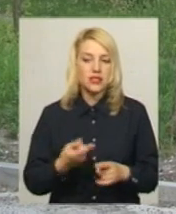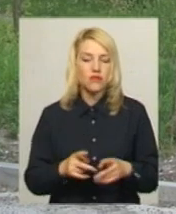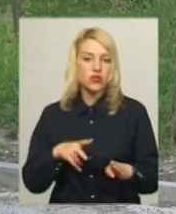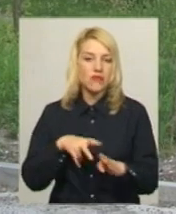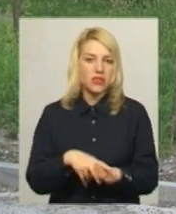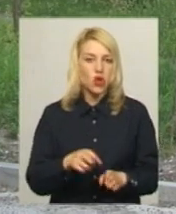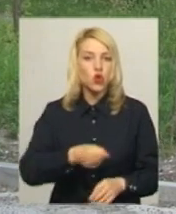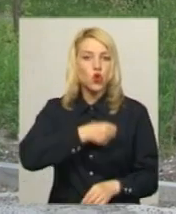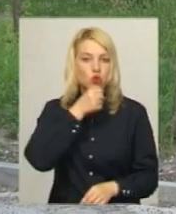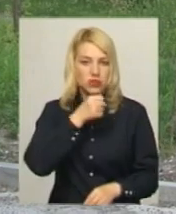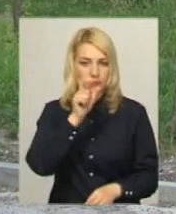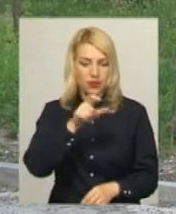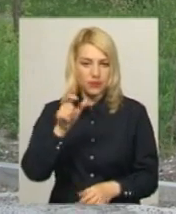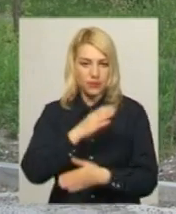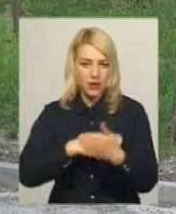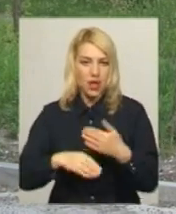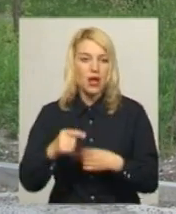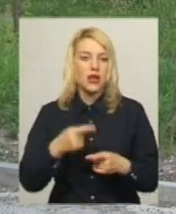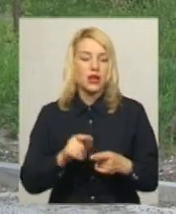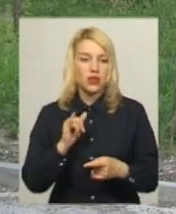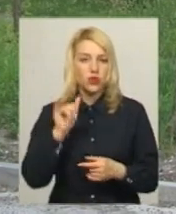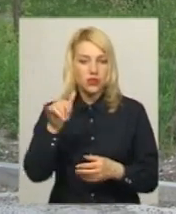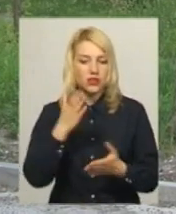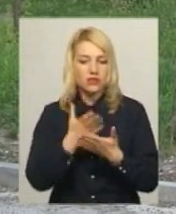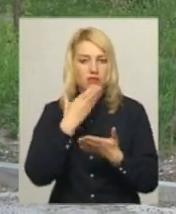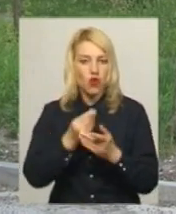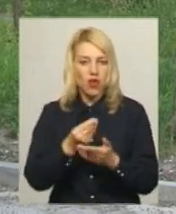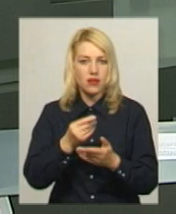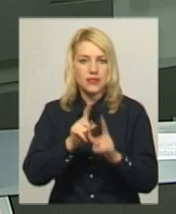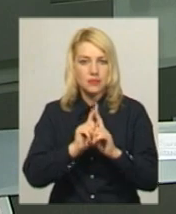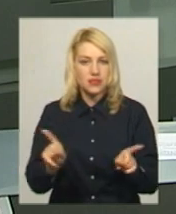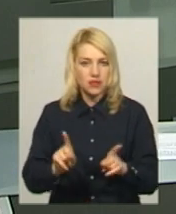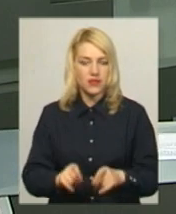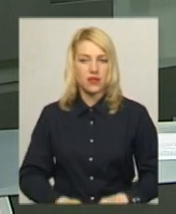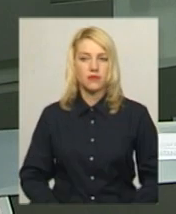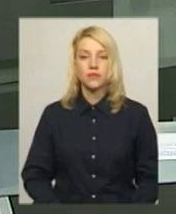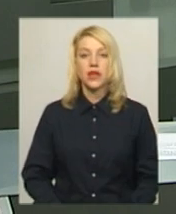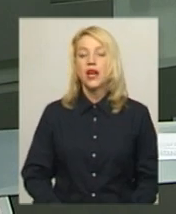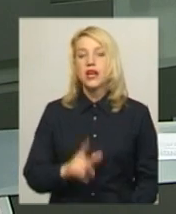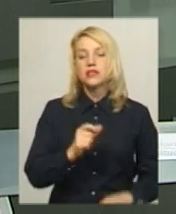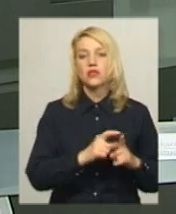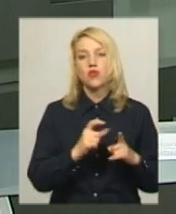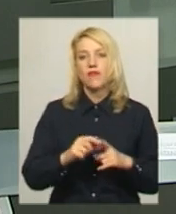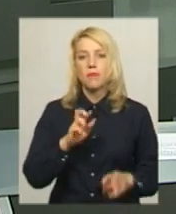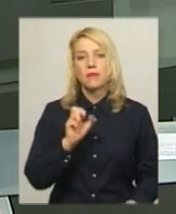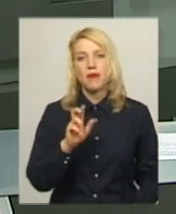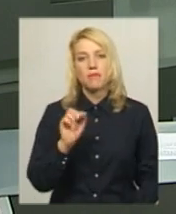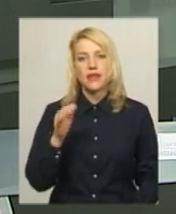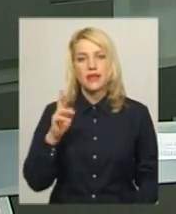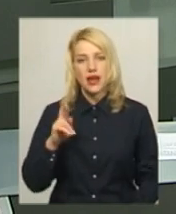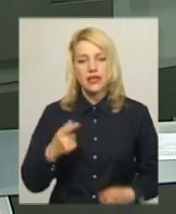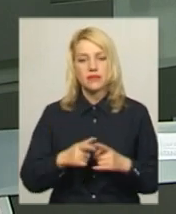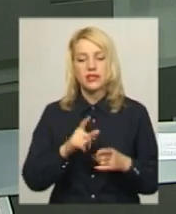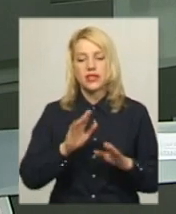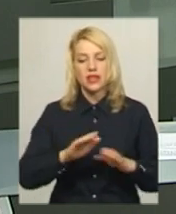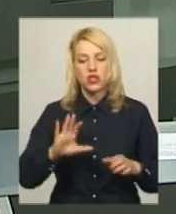які потребують своїх процедур, в своя специфіка. За словами Сергія Бабія, для дитячого